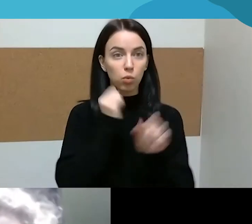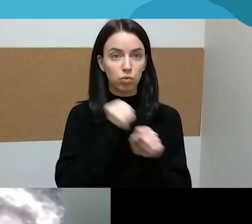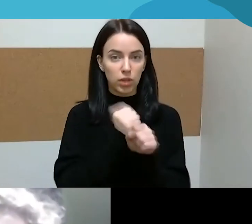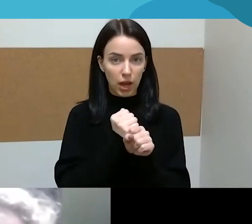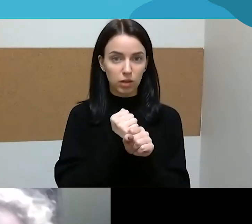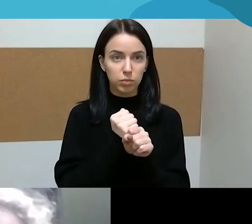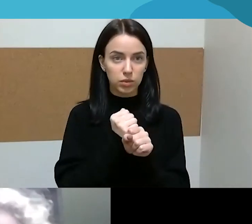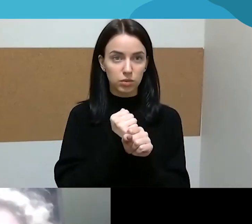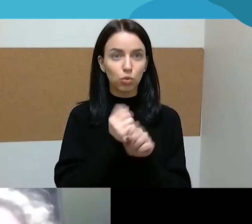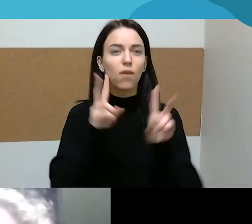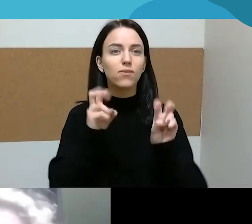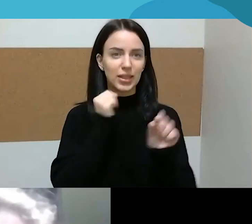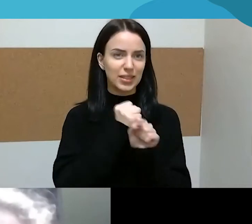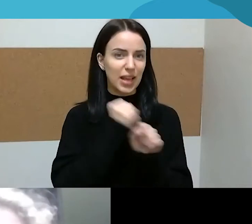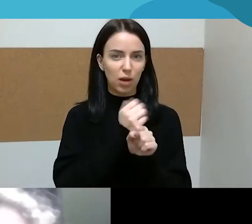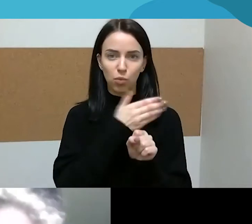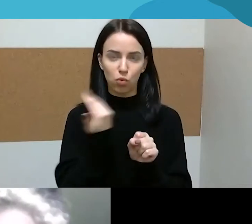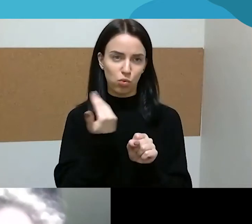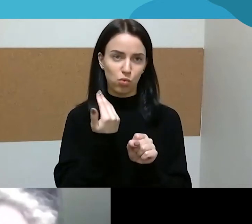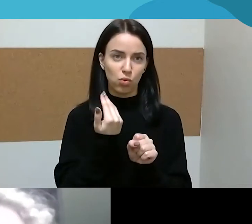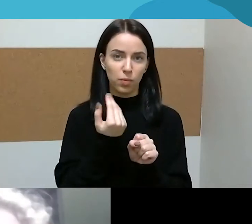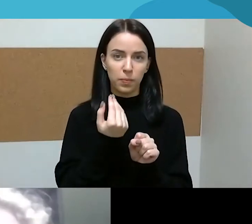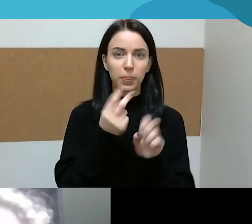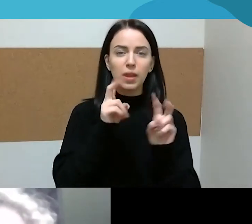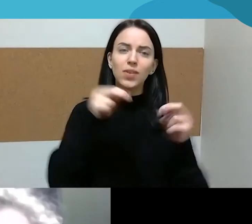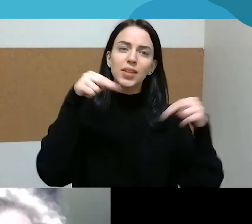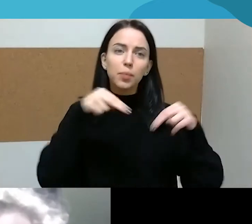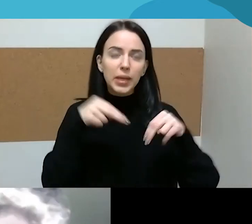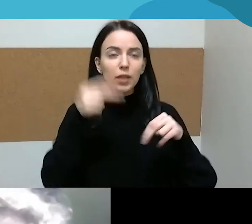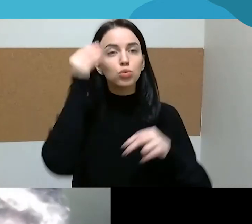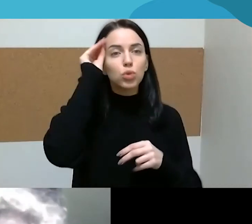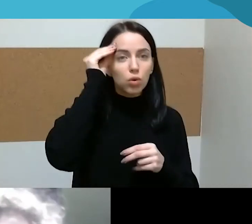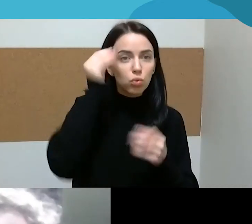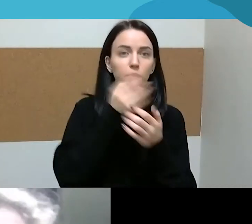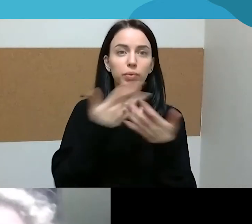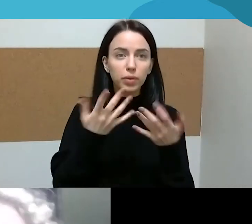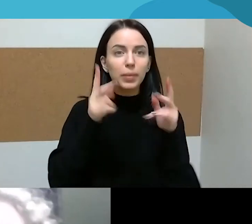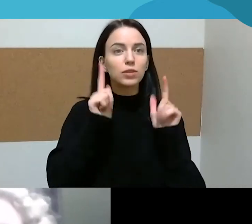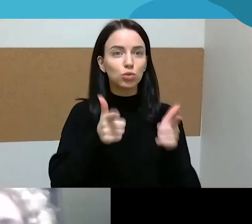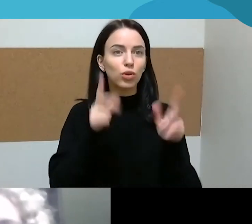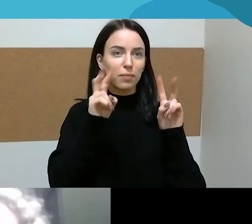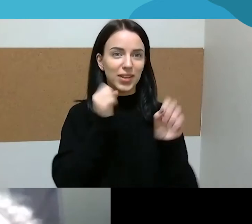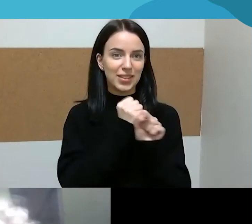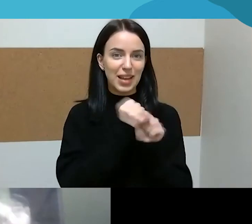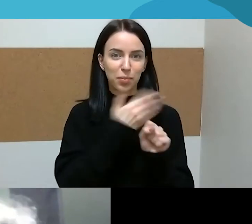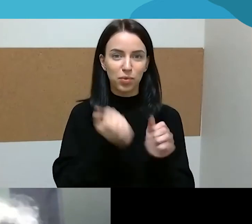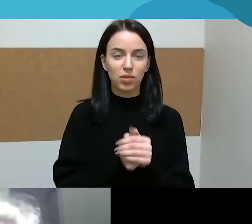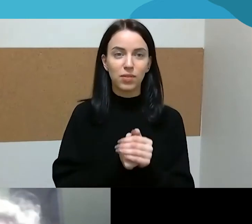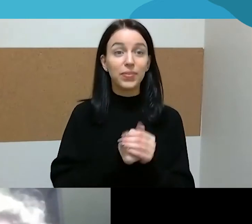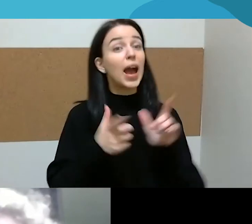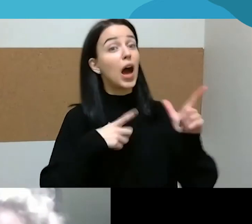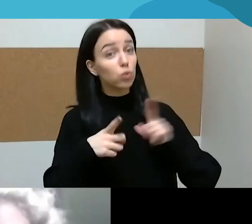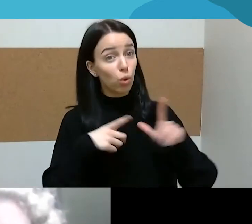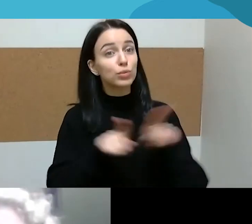darbų nevadiname, nes vis taip mes vadiname priežiūrą, rūpinimasis ir taip toliau. Atostogos. Atostogos.